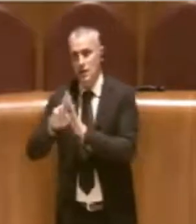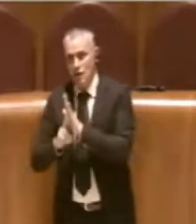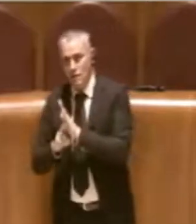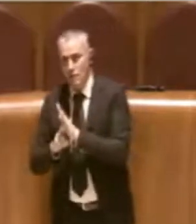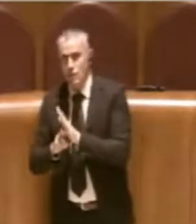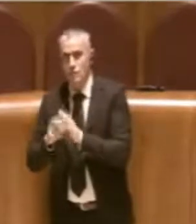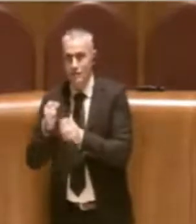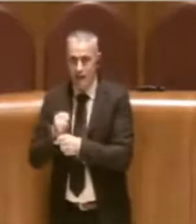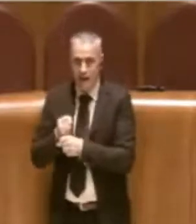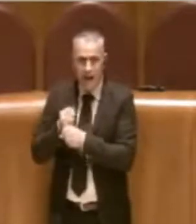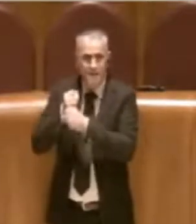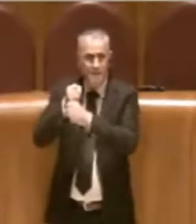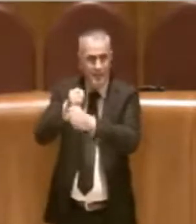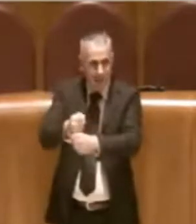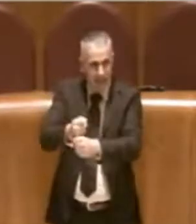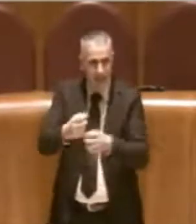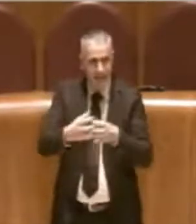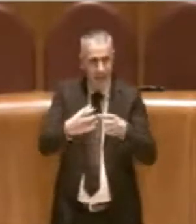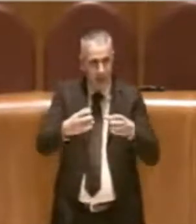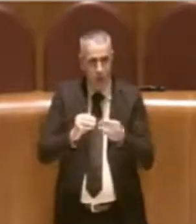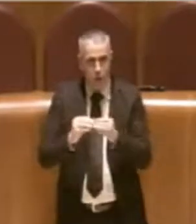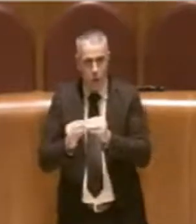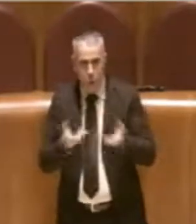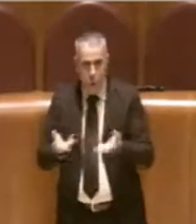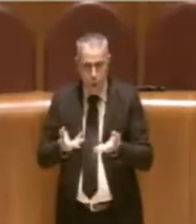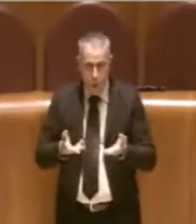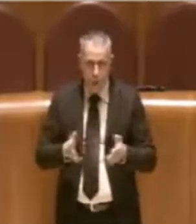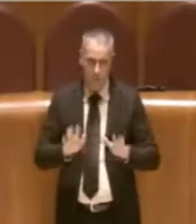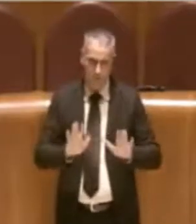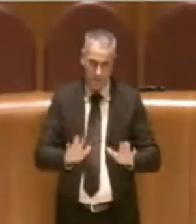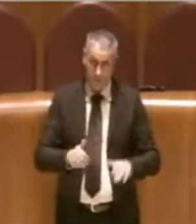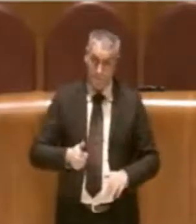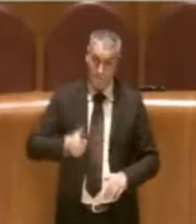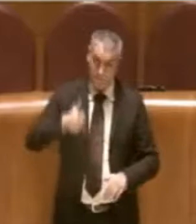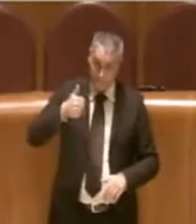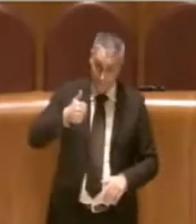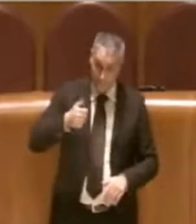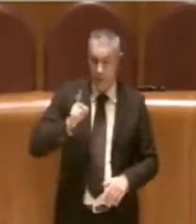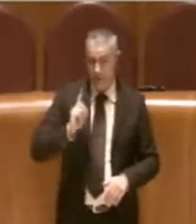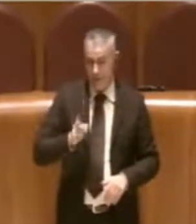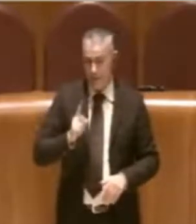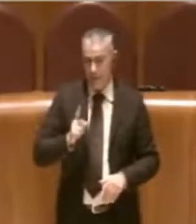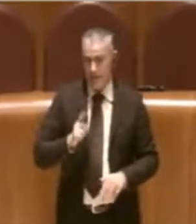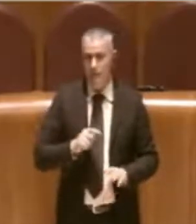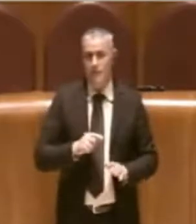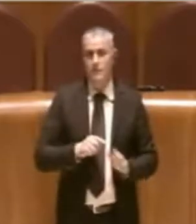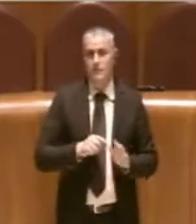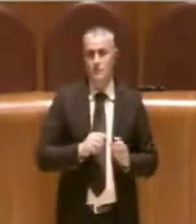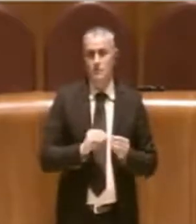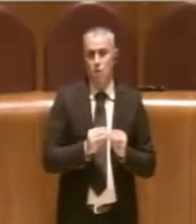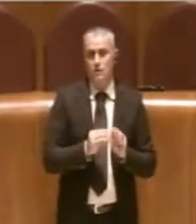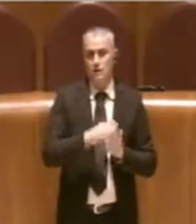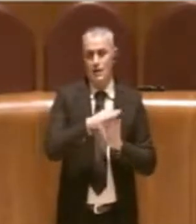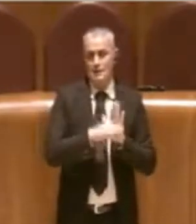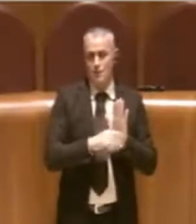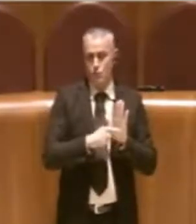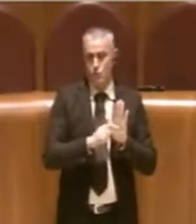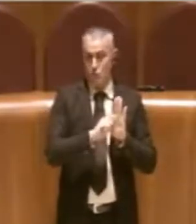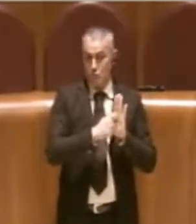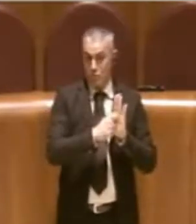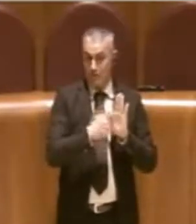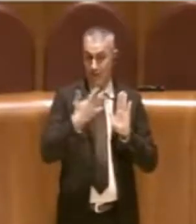affidare degli impianti a Zetema, dobbiamo far sì che questo sia possibile appunto. Quindi prima andiamo a modificare lo statuto